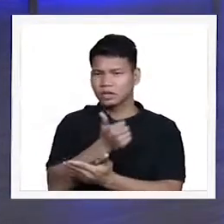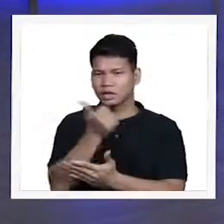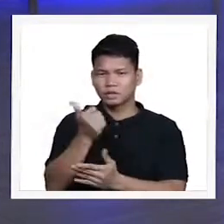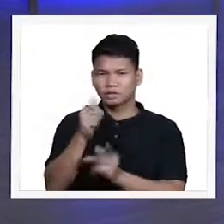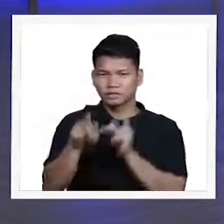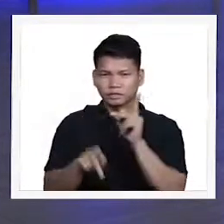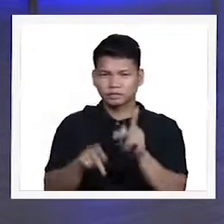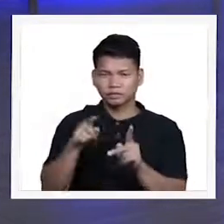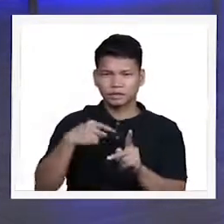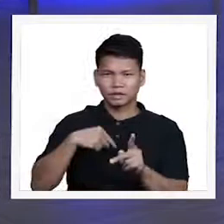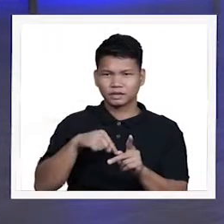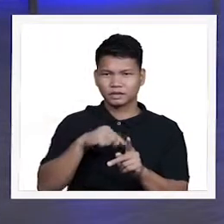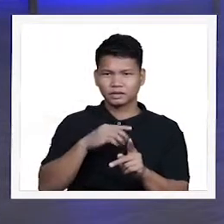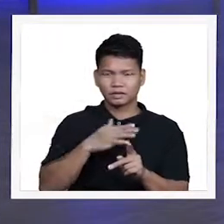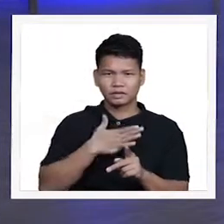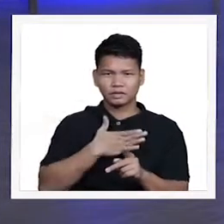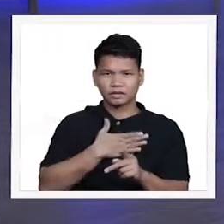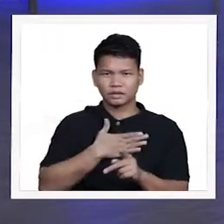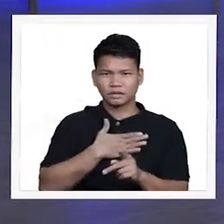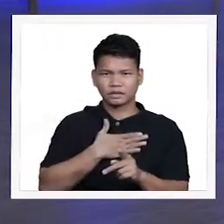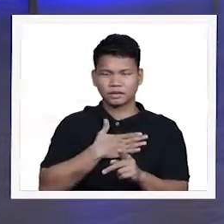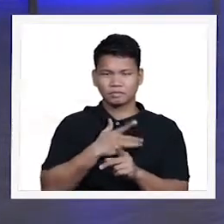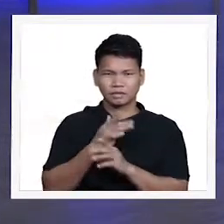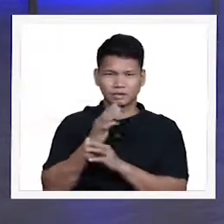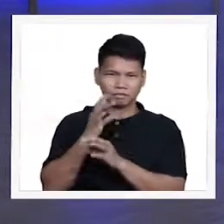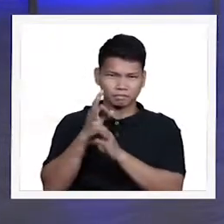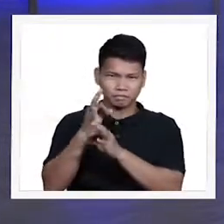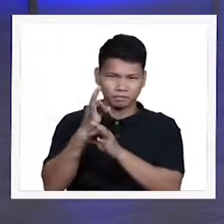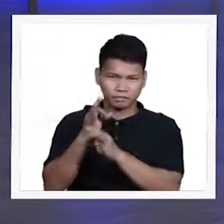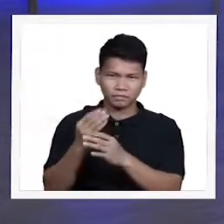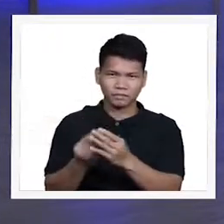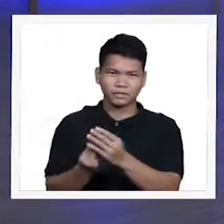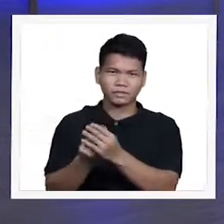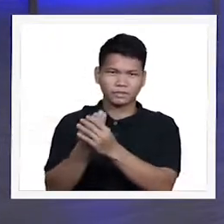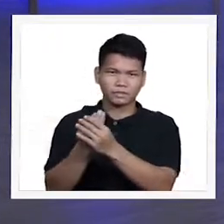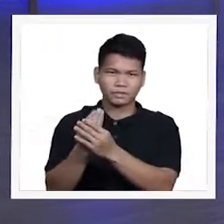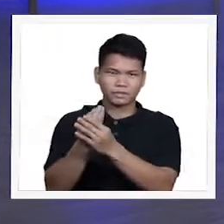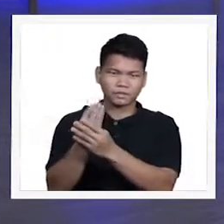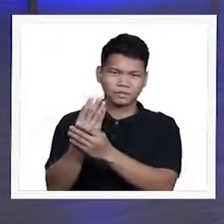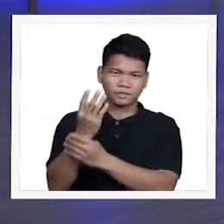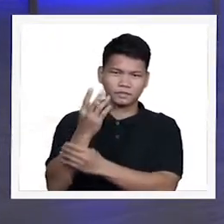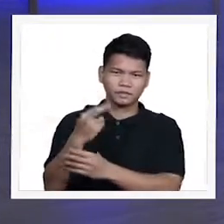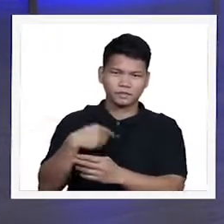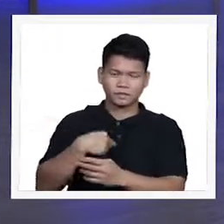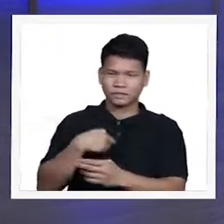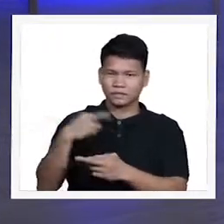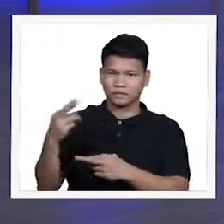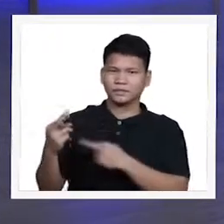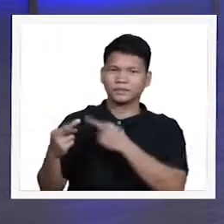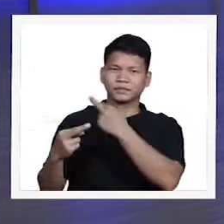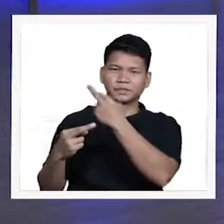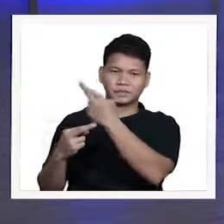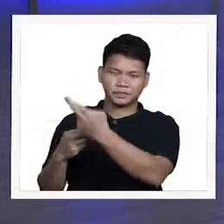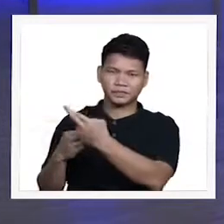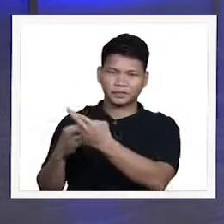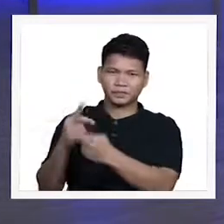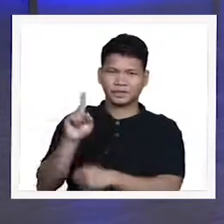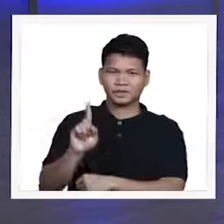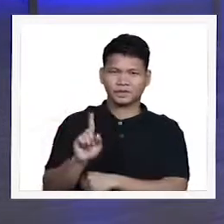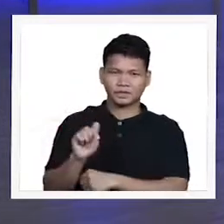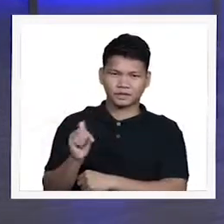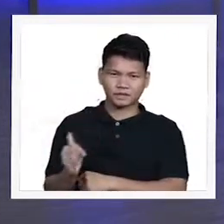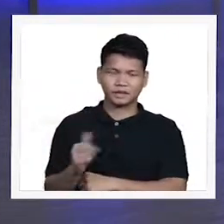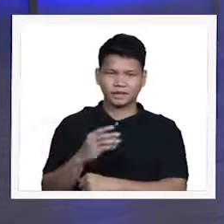ang aking pananampalataya will grow at habang aking ibinabalik sa Panginoon ang aking ikapo